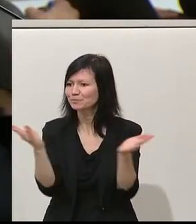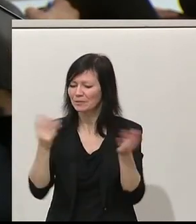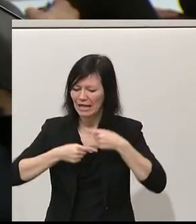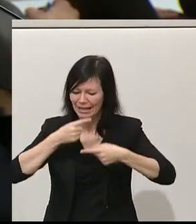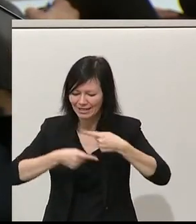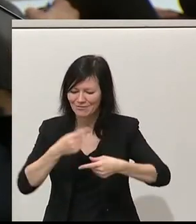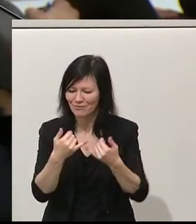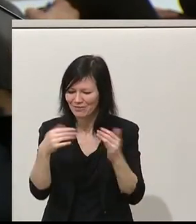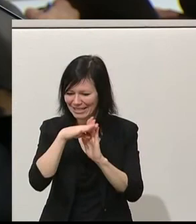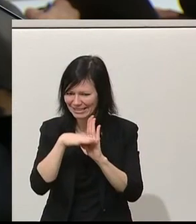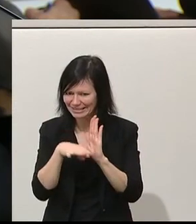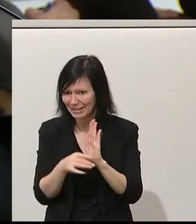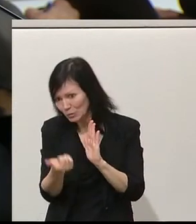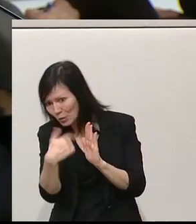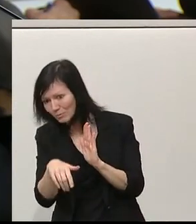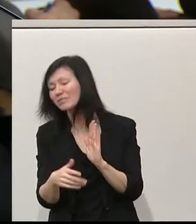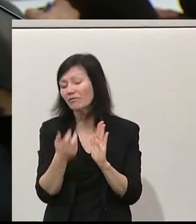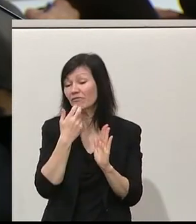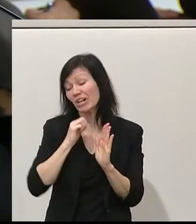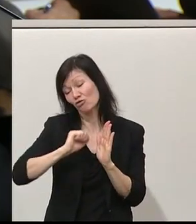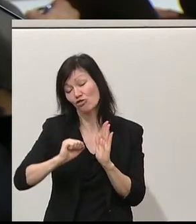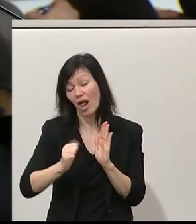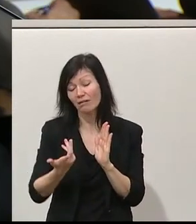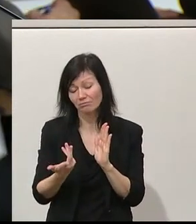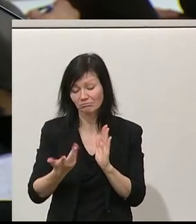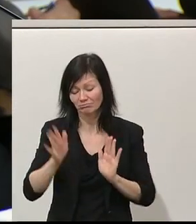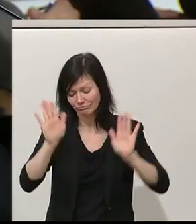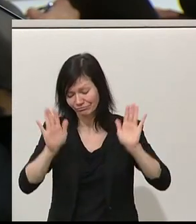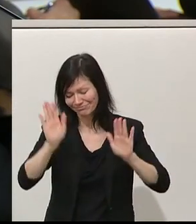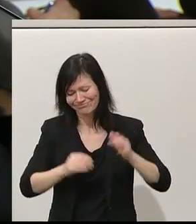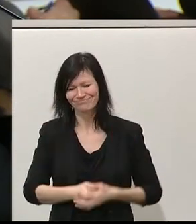Gesetzes, das wir rasch auch ins hohe Haus bringen wollen.